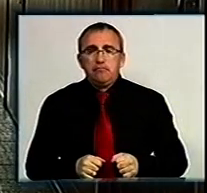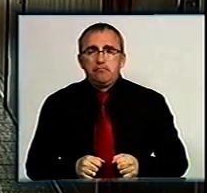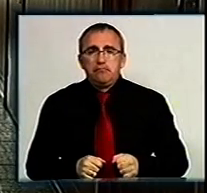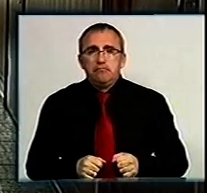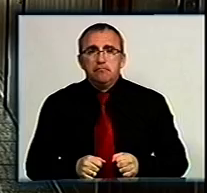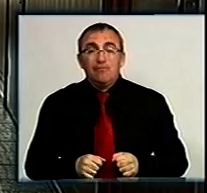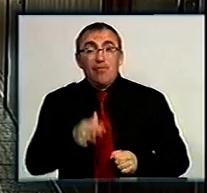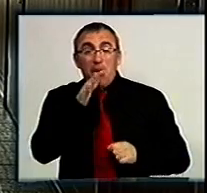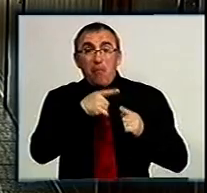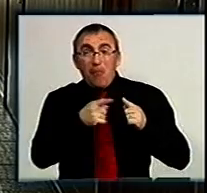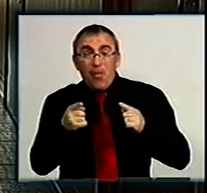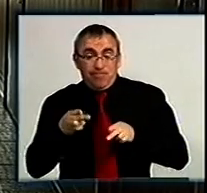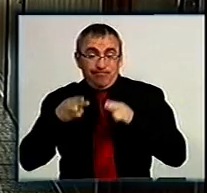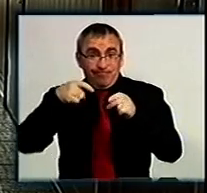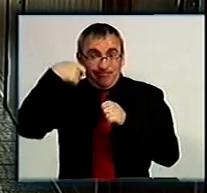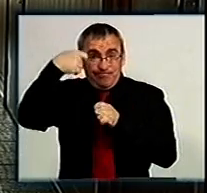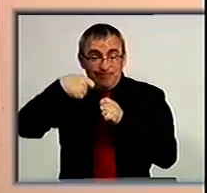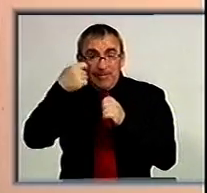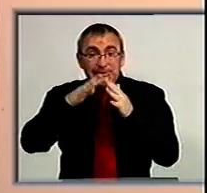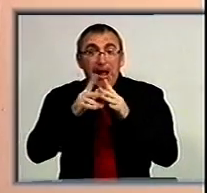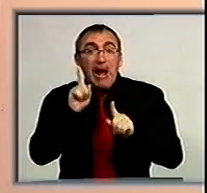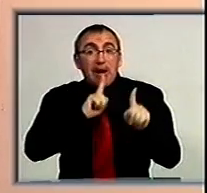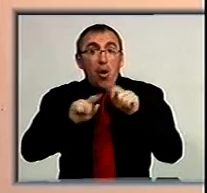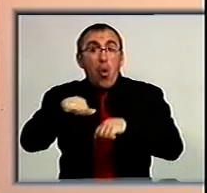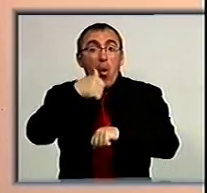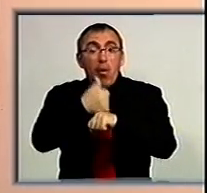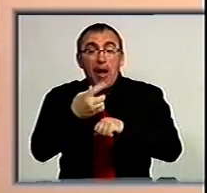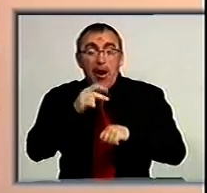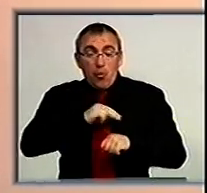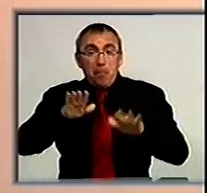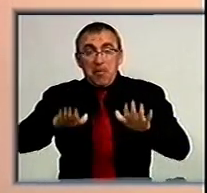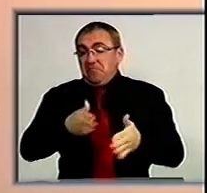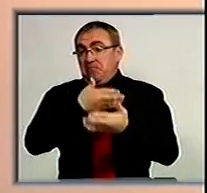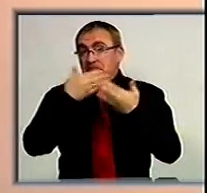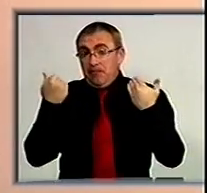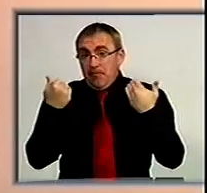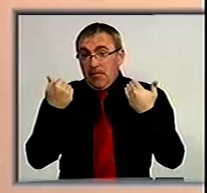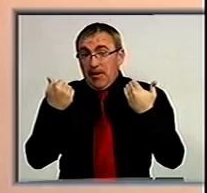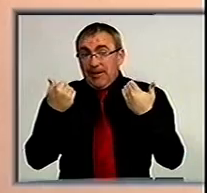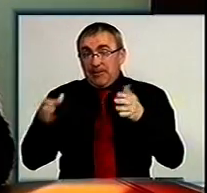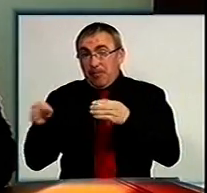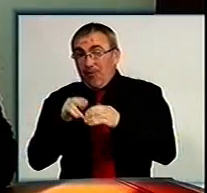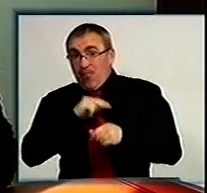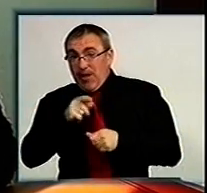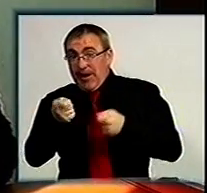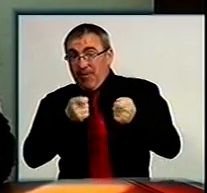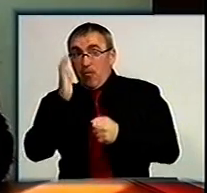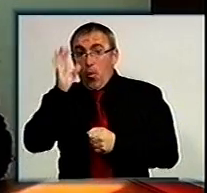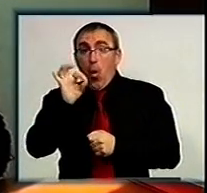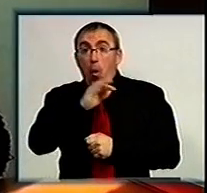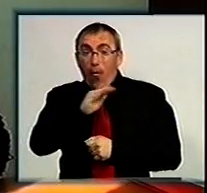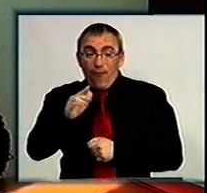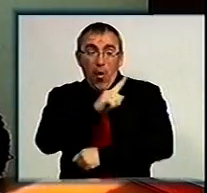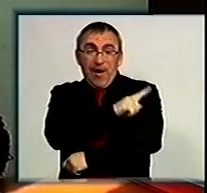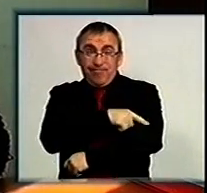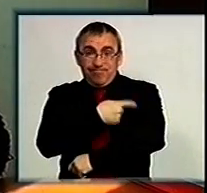На момент приїзду знімальної групи до селищної ради голови на робочому місці не було. Співробітники розповіли, керівник, будучи офіційно на